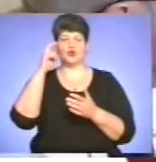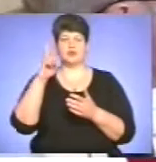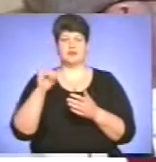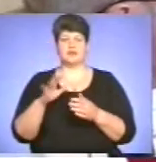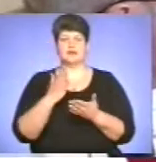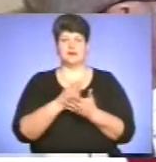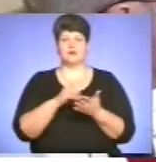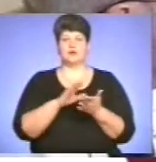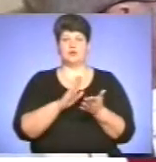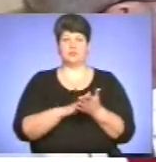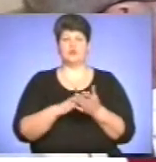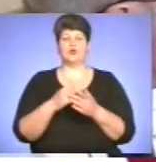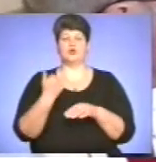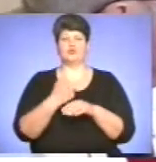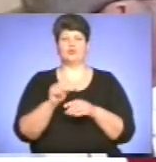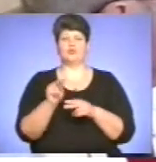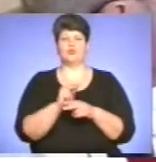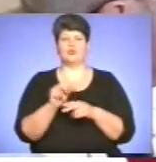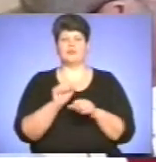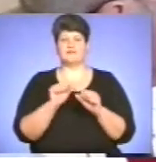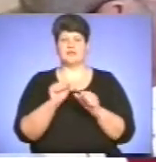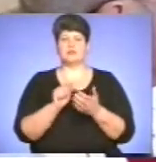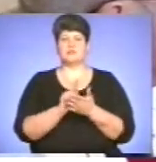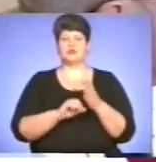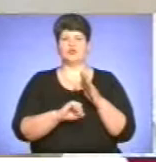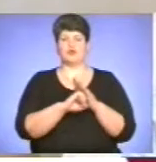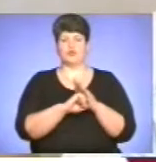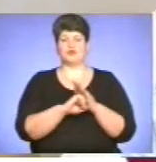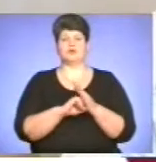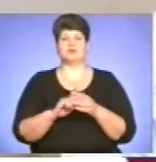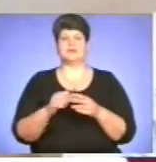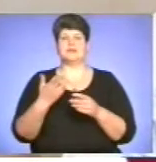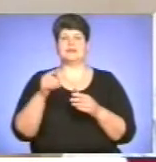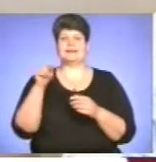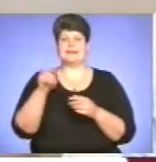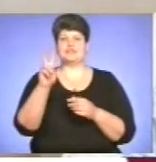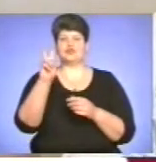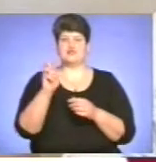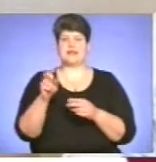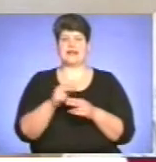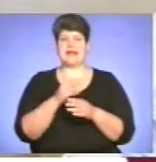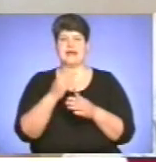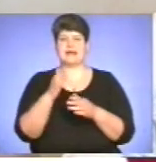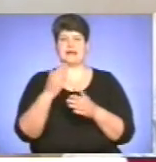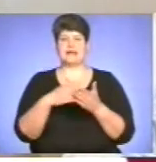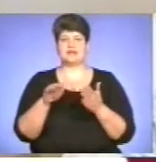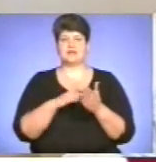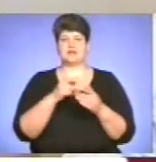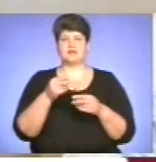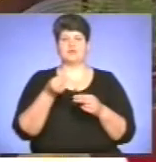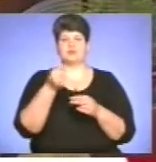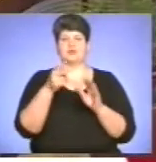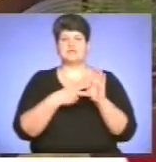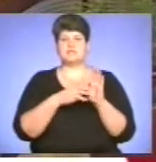в Головному управлінні Пенсійного фонду України в області, 1200 ліквідаторів. За перший квартал цього року їм виплачено 7 мільйонів гривень.